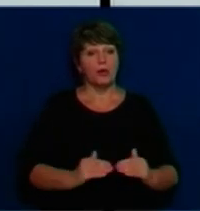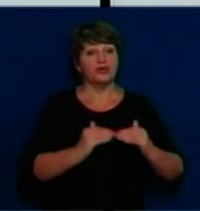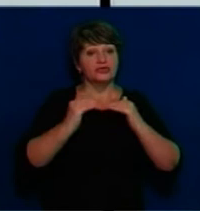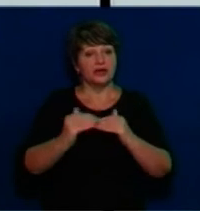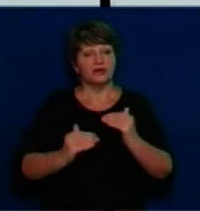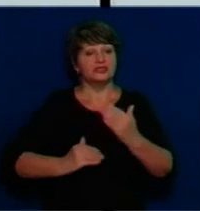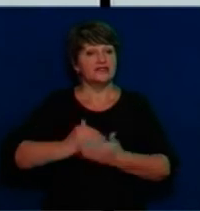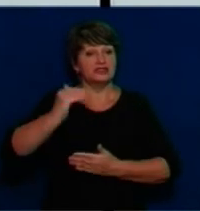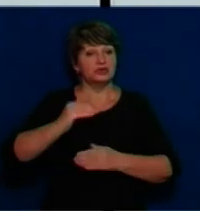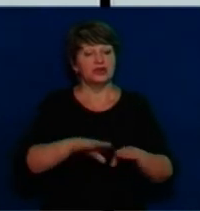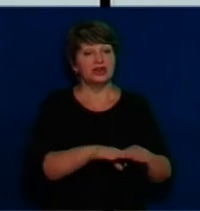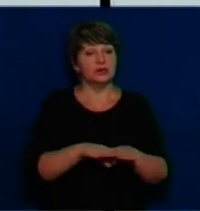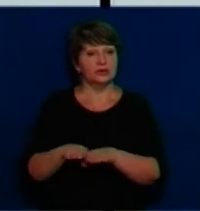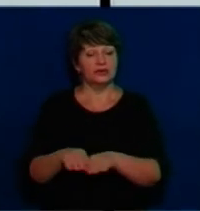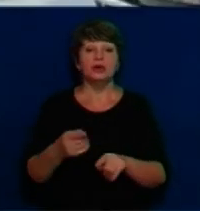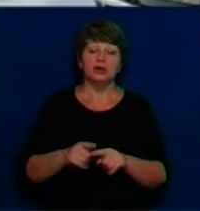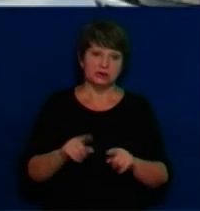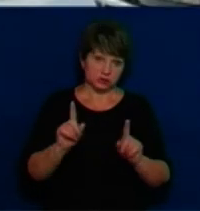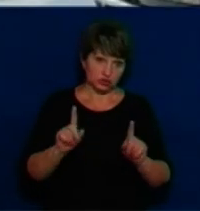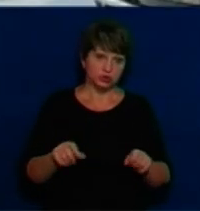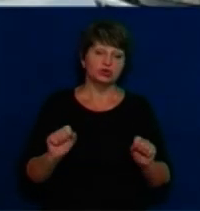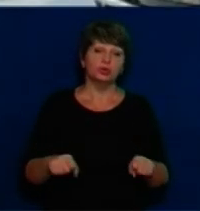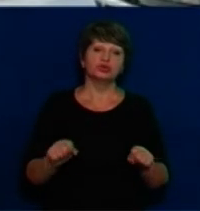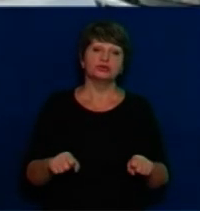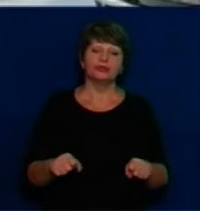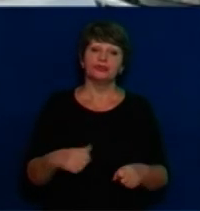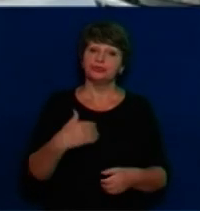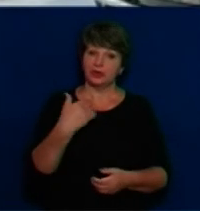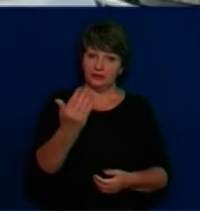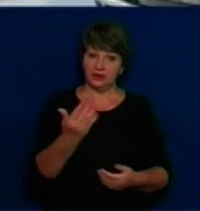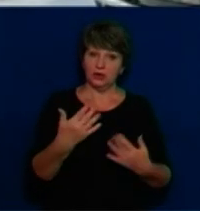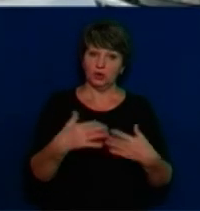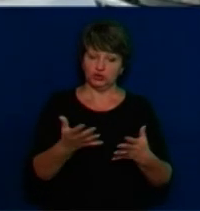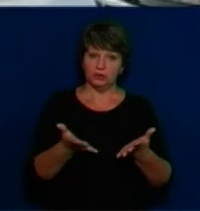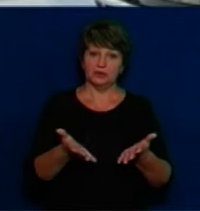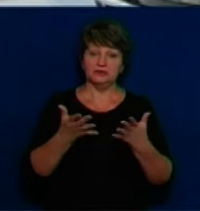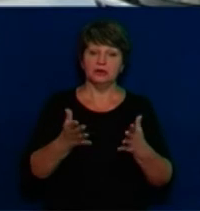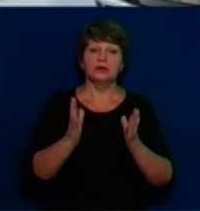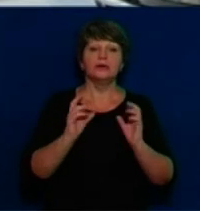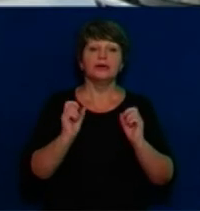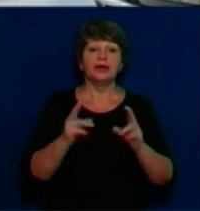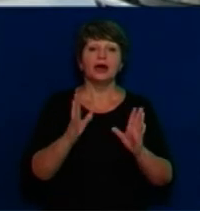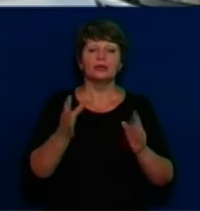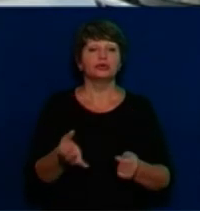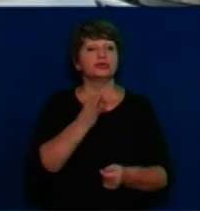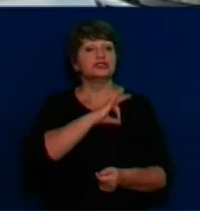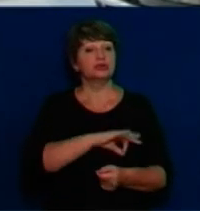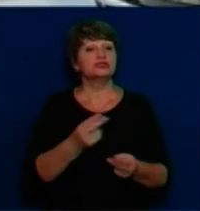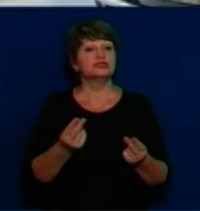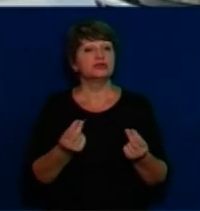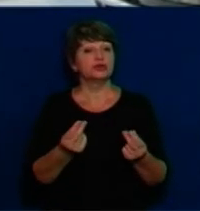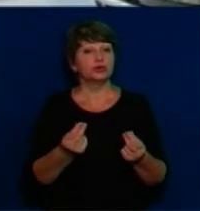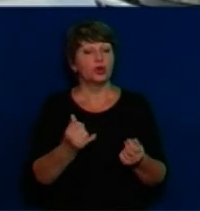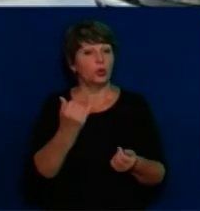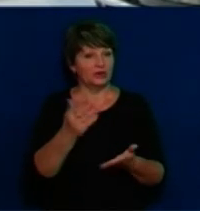Але це теж можливо. Ви вже уявляєте, як будуть освоюватися гроші, коли вони з'являться у громади? Вже у вас